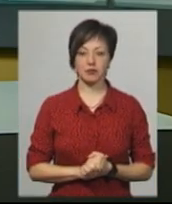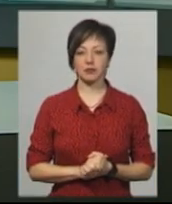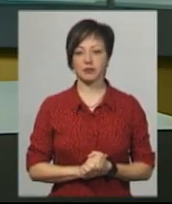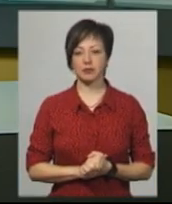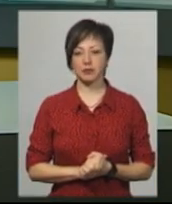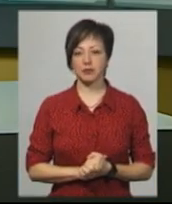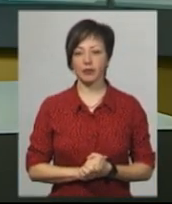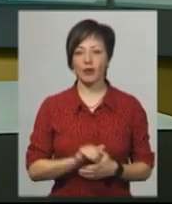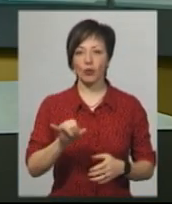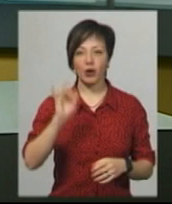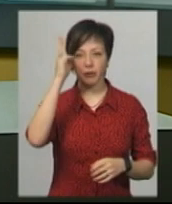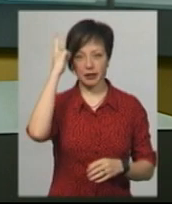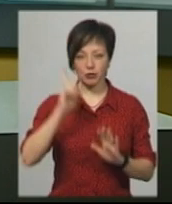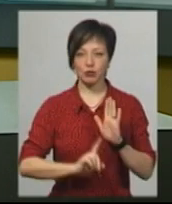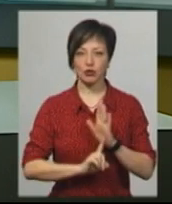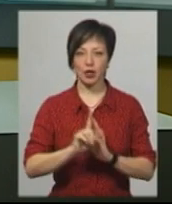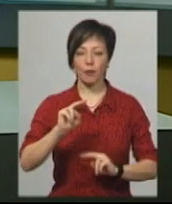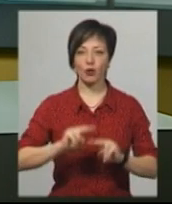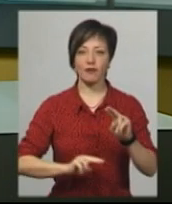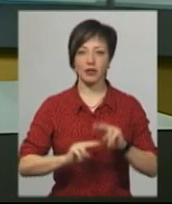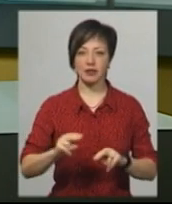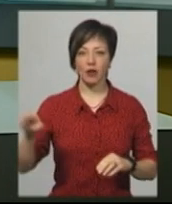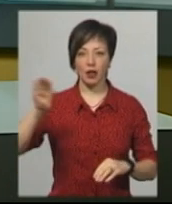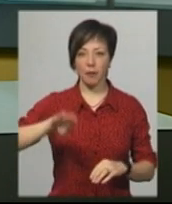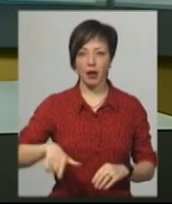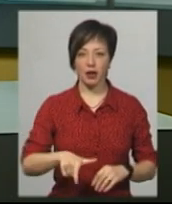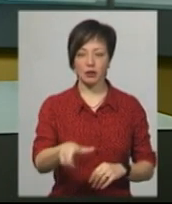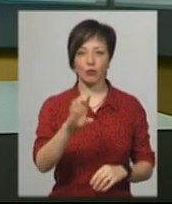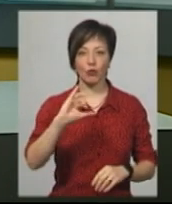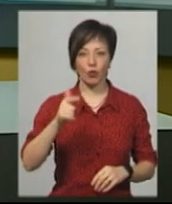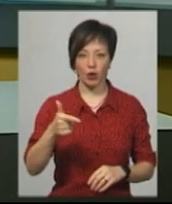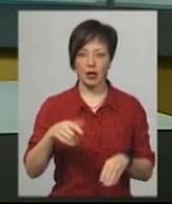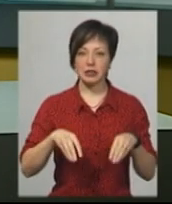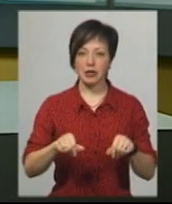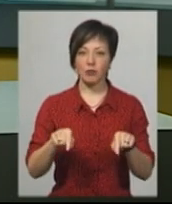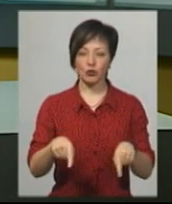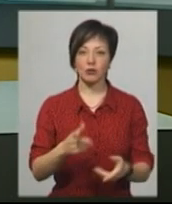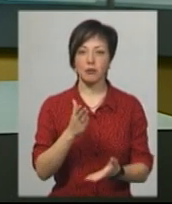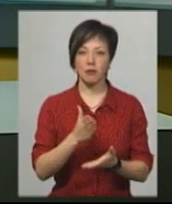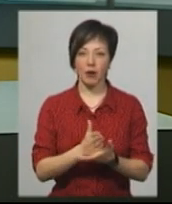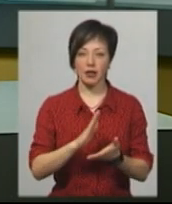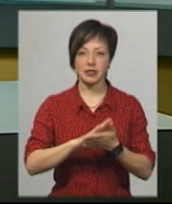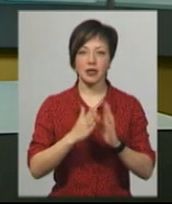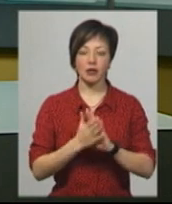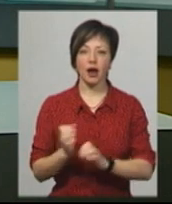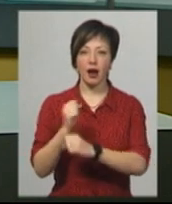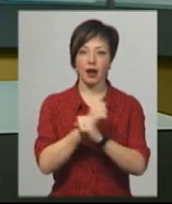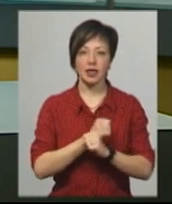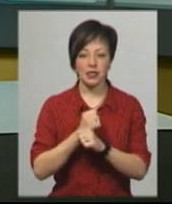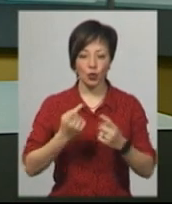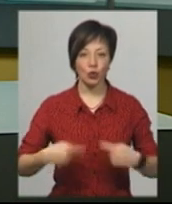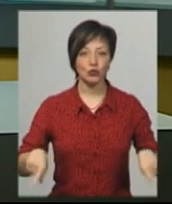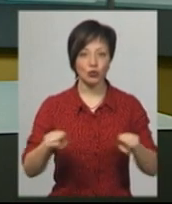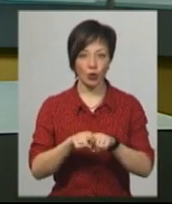У Хмельницькому розпочали будівництво на березі Південного Бугу. Землі тут мають статус рекреаційної зони,